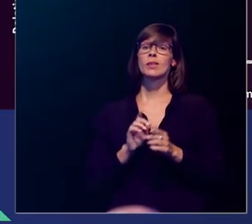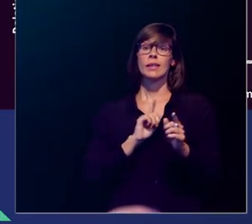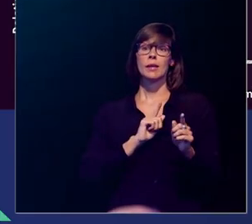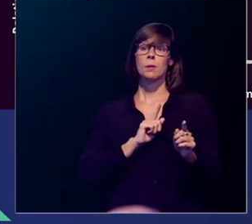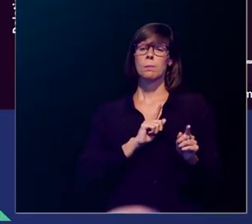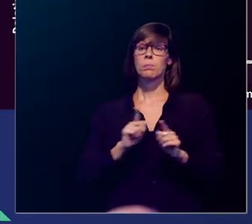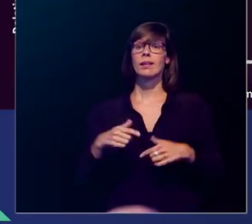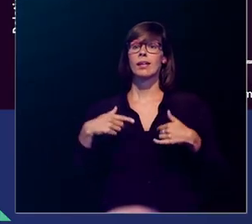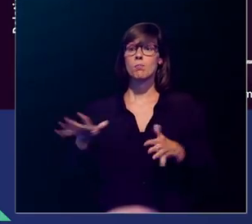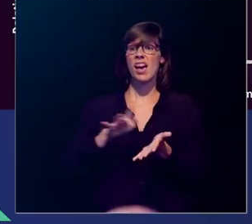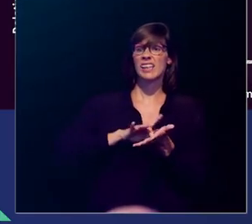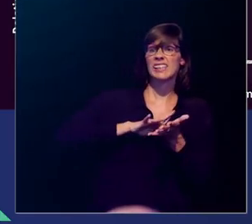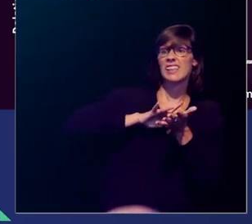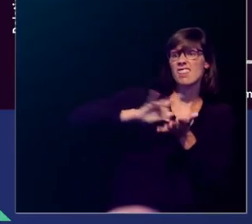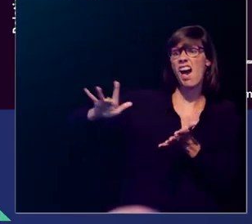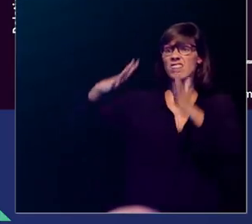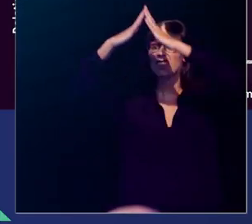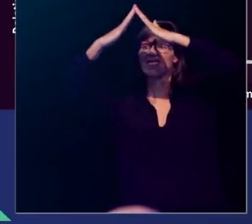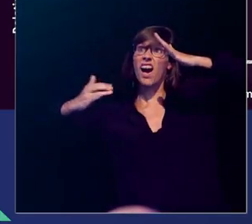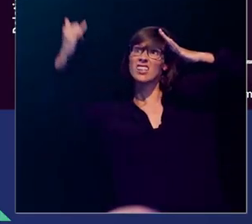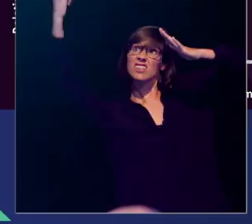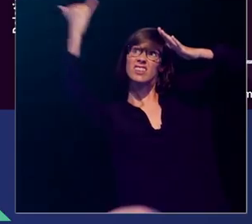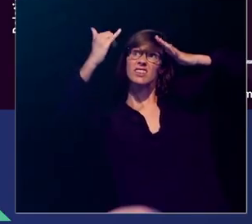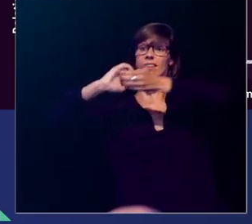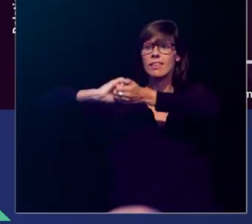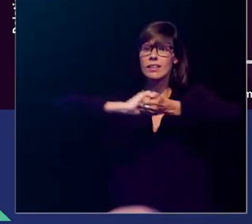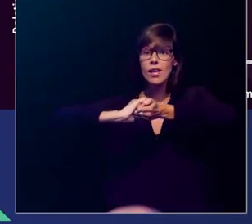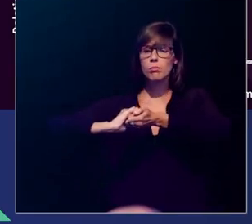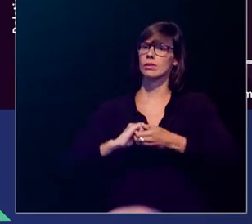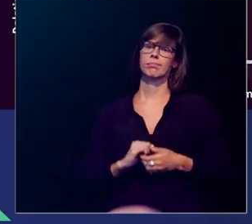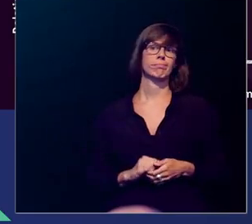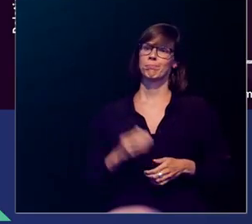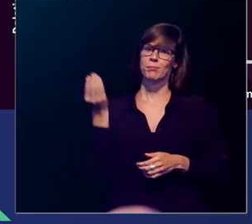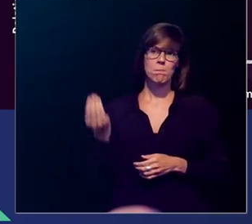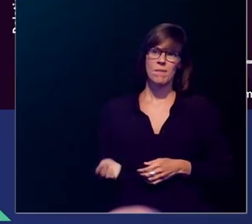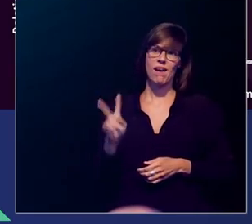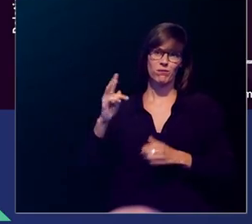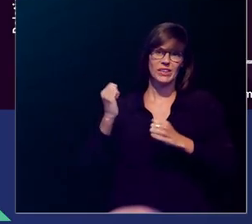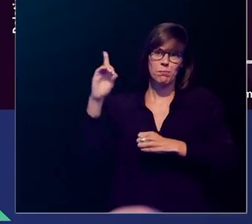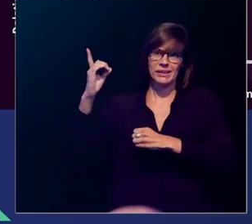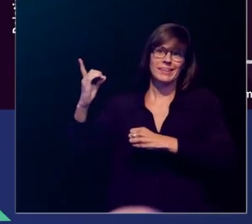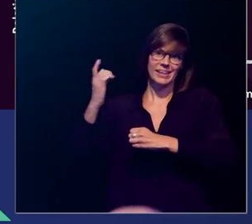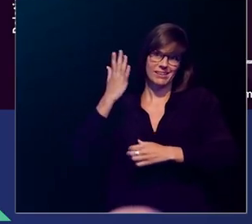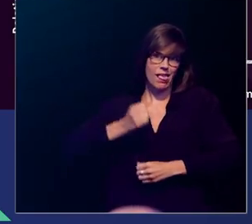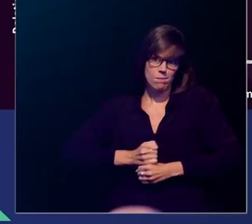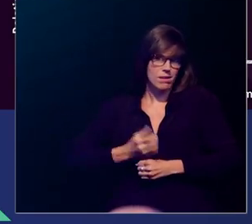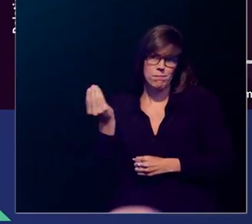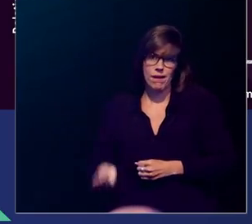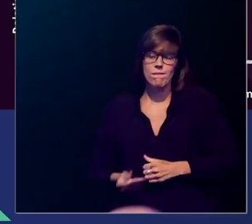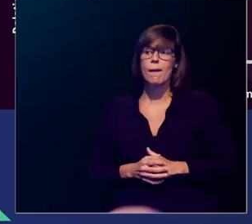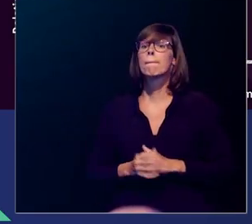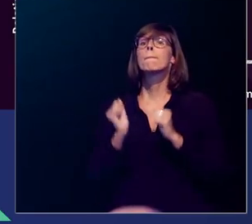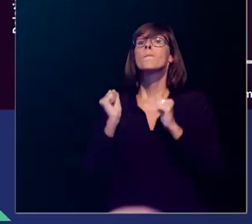blote op je dak gaan zitten in december. Je gaat niet veel vitamine D maken. Wat kunnen we wel doen?